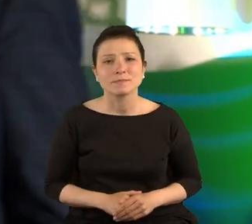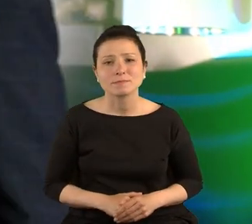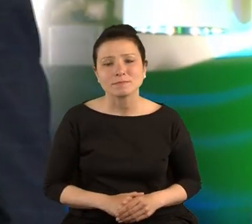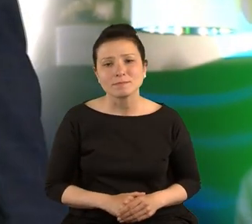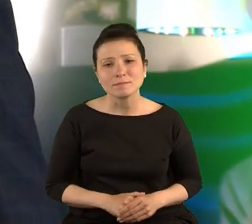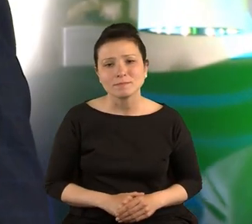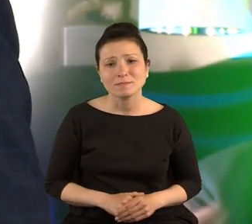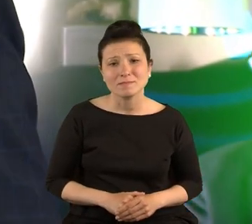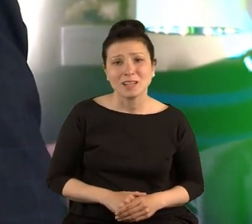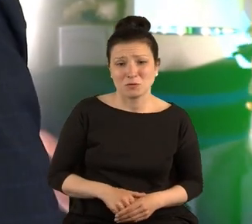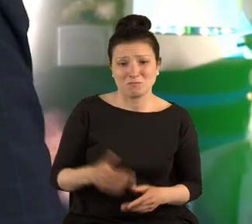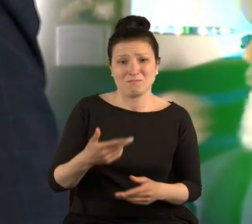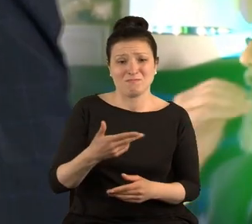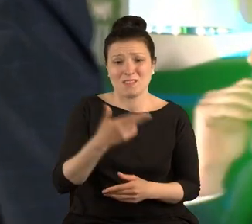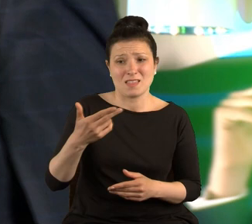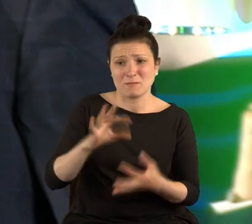Chociaż tam nic o nich nie ma.